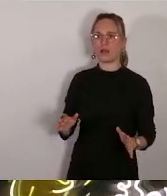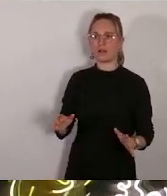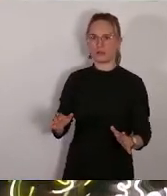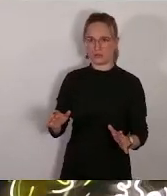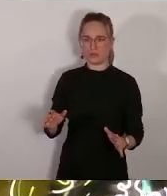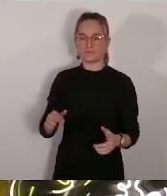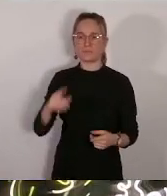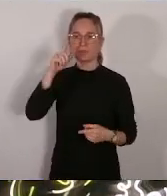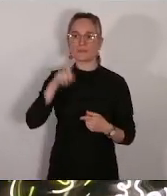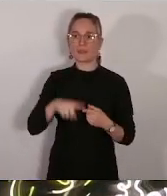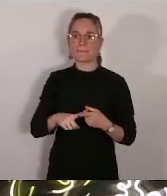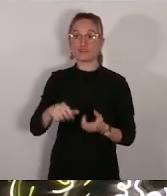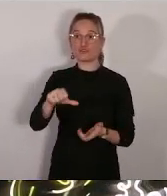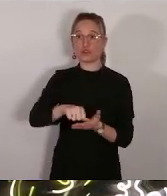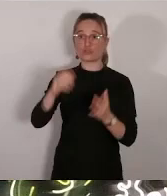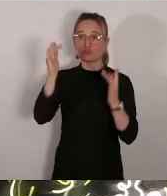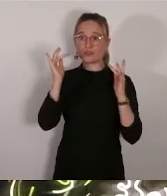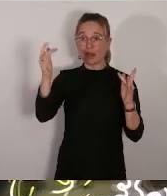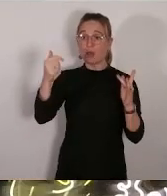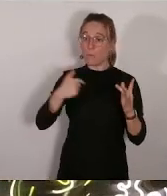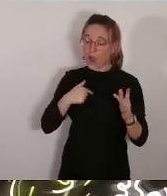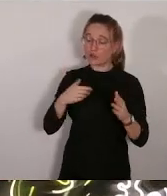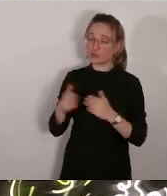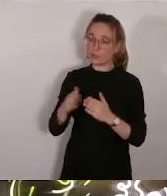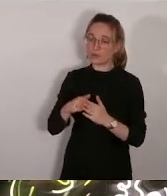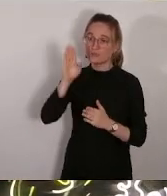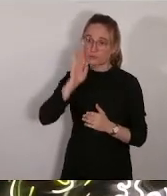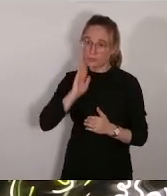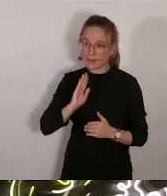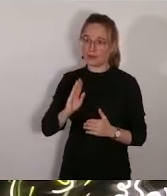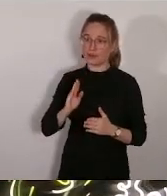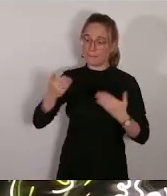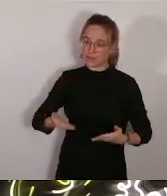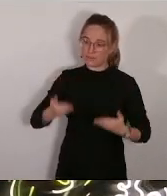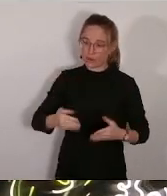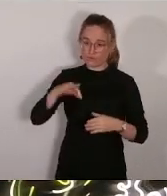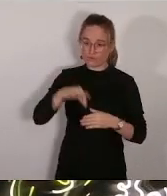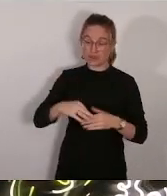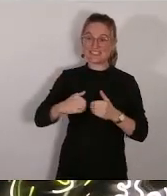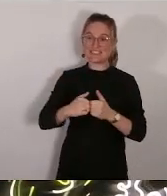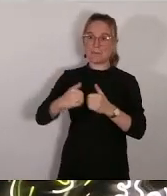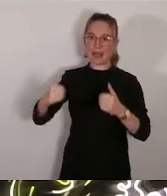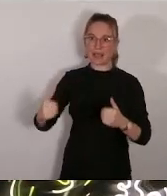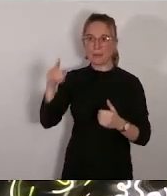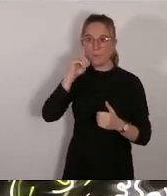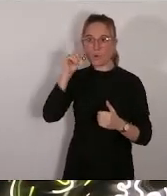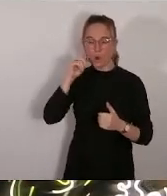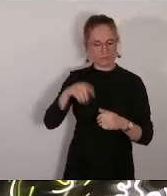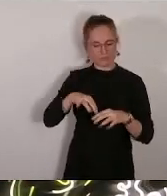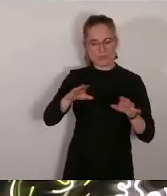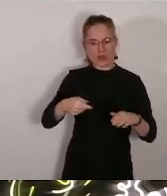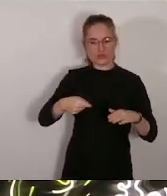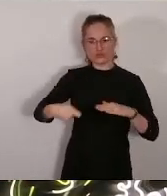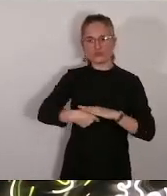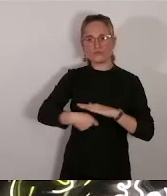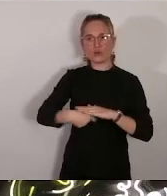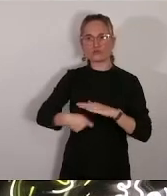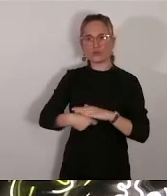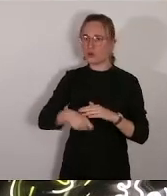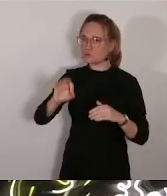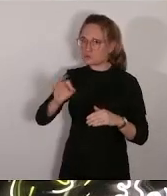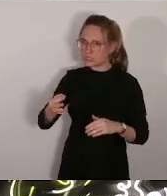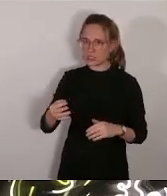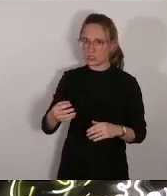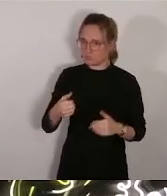là. Et je demande un vote séparé. La plupart de ces subventions sont pleinement utiles. Par exemple, pour les